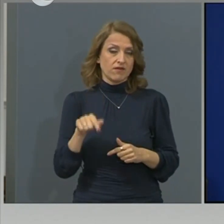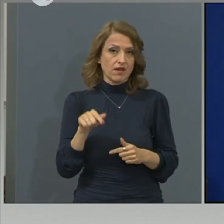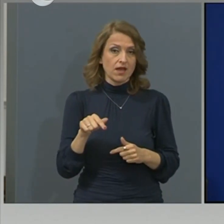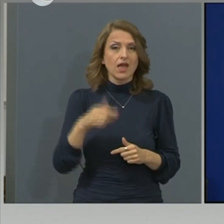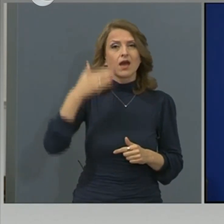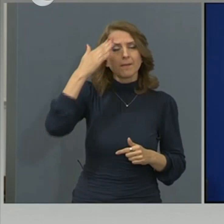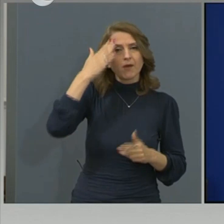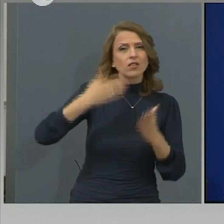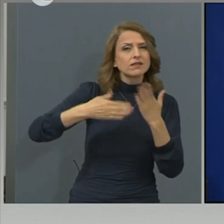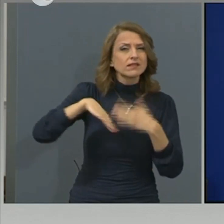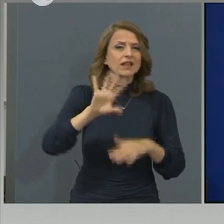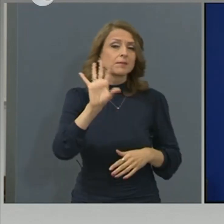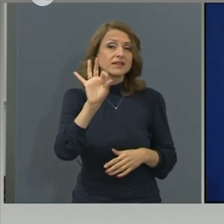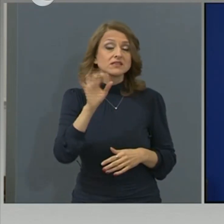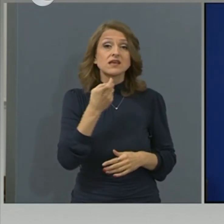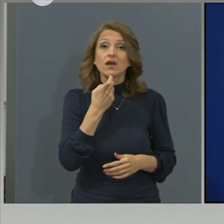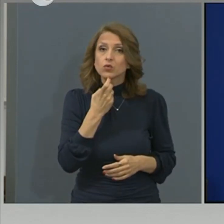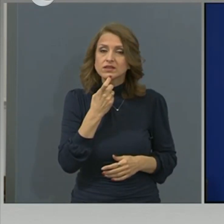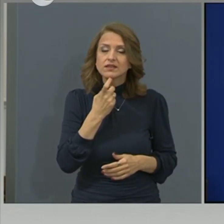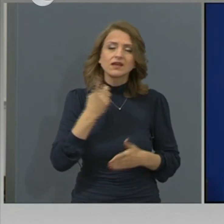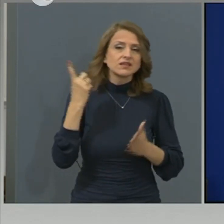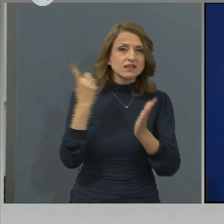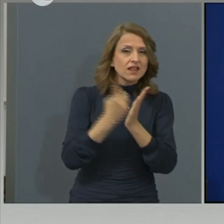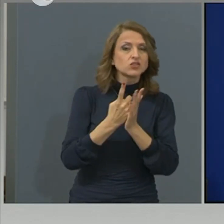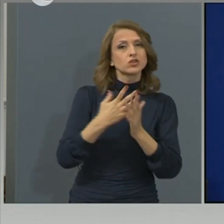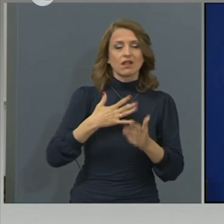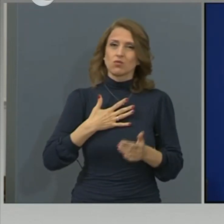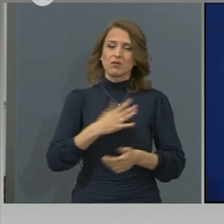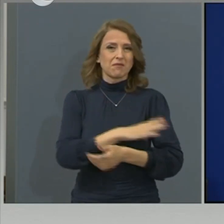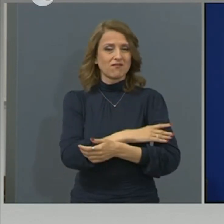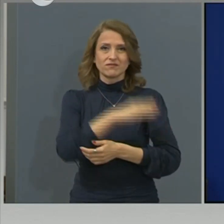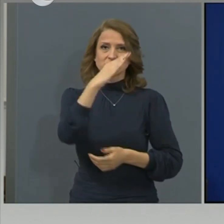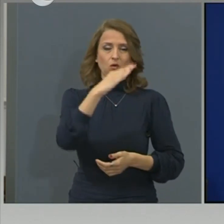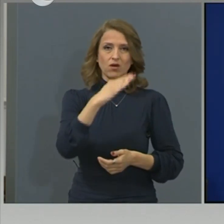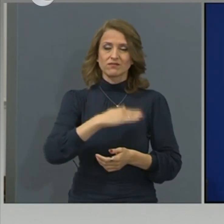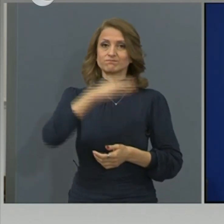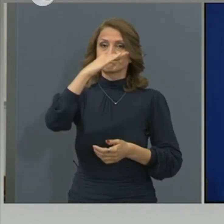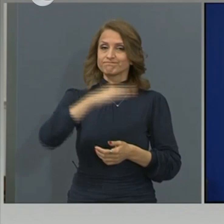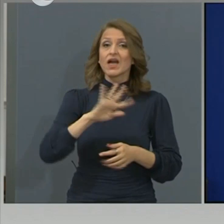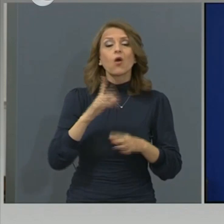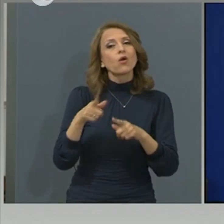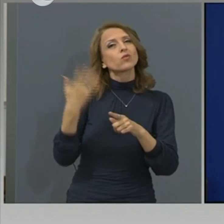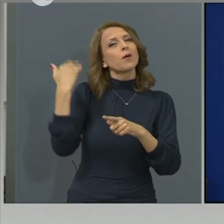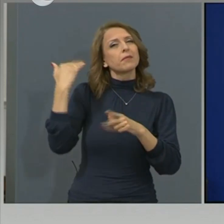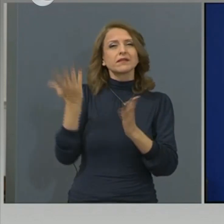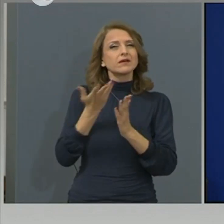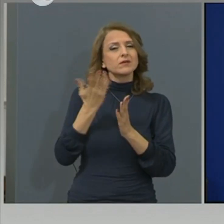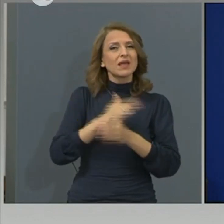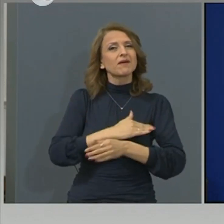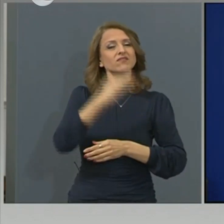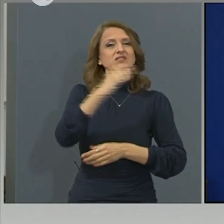При болни над 50 години задължително се отчитат хипертонични реакции, които си са хипертоници, пък те